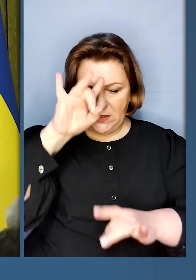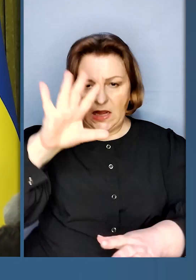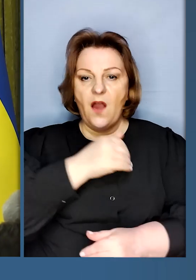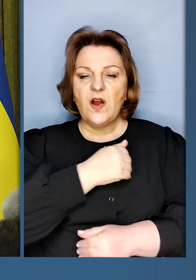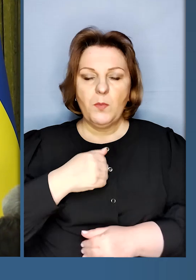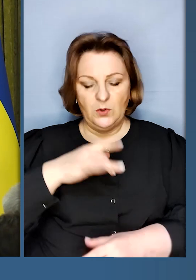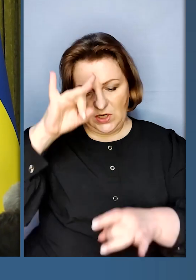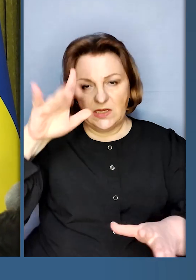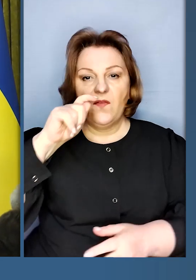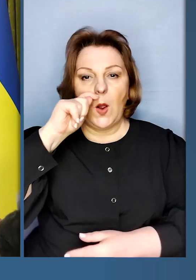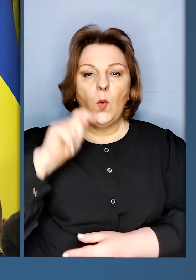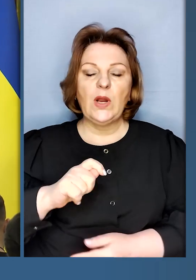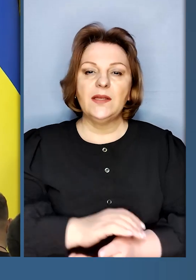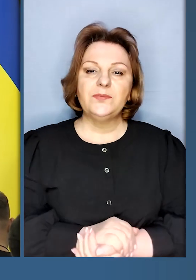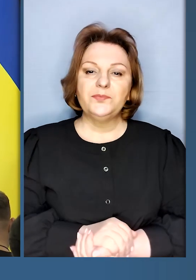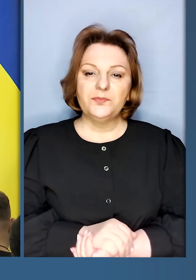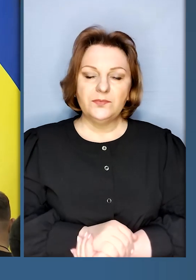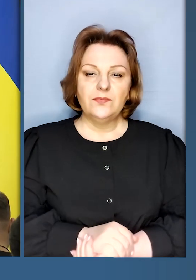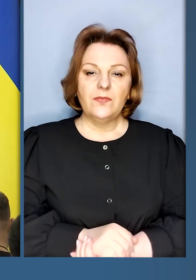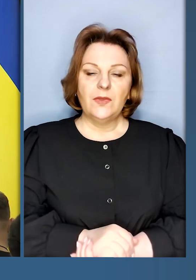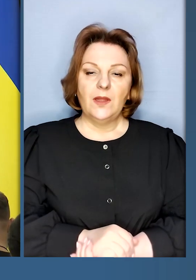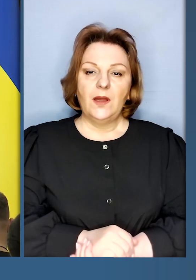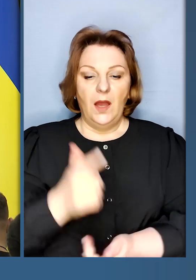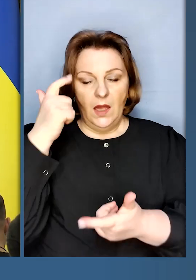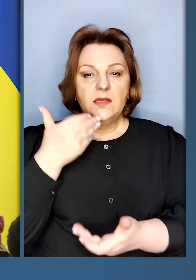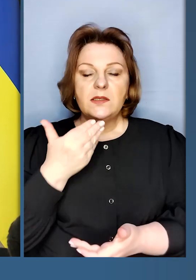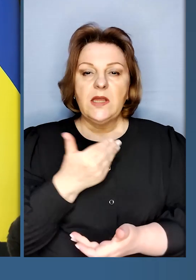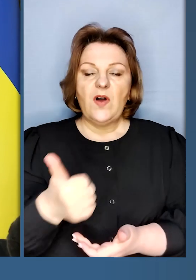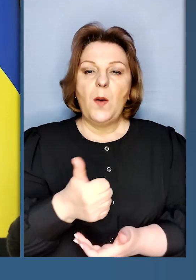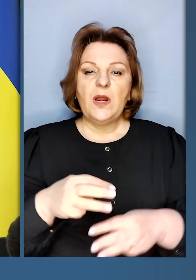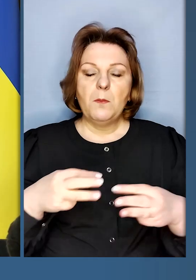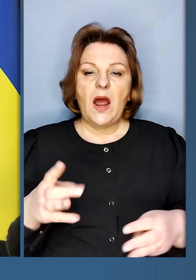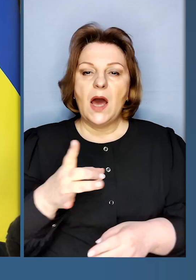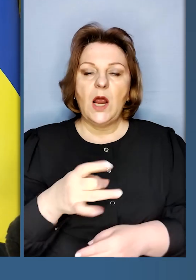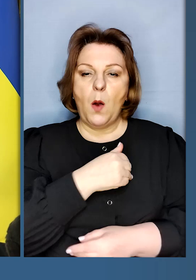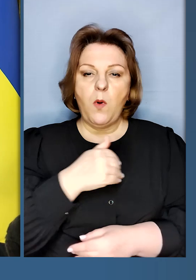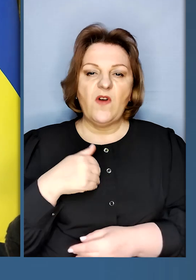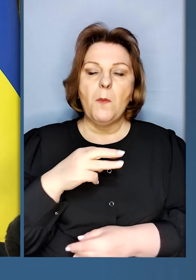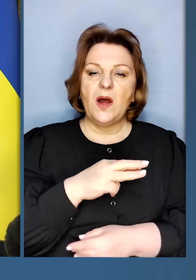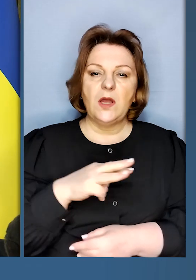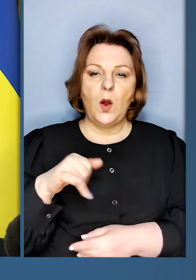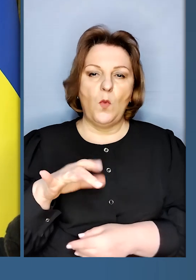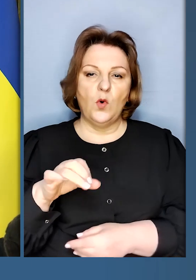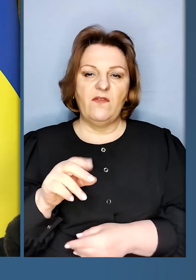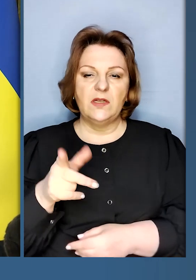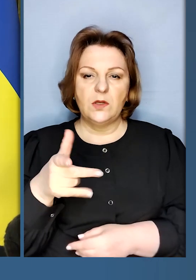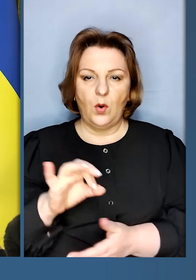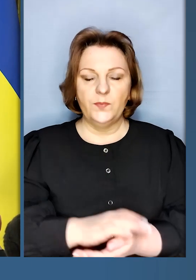Польщі! Слава Україні! Заява прем'єр-міністра Республіки Польща Матеуша Моравецького.